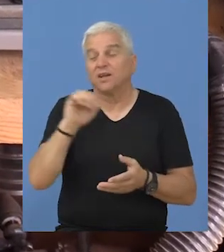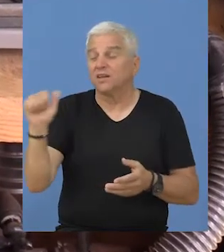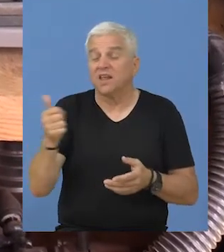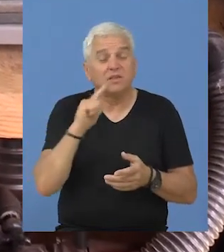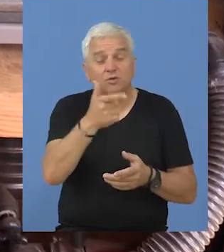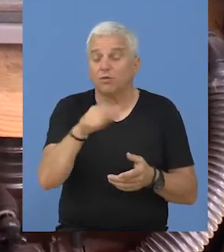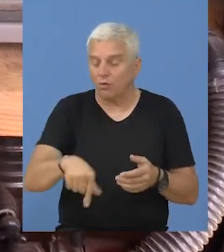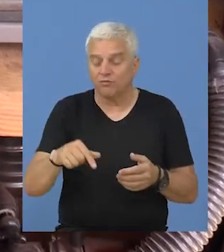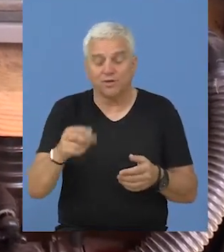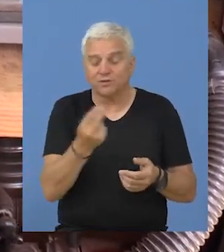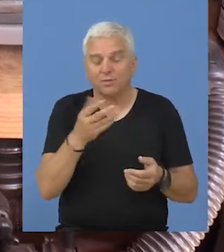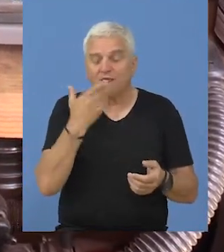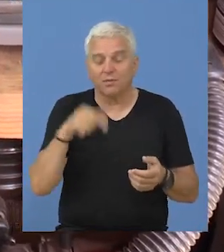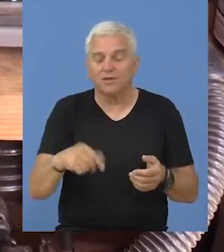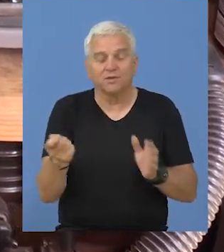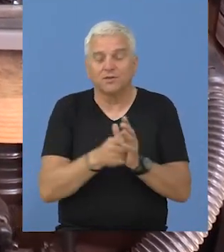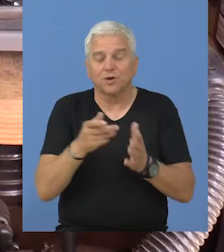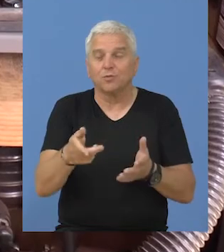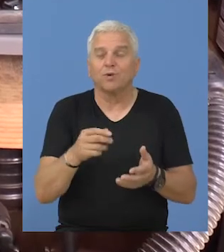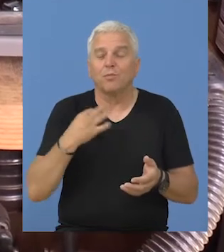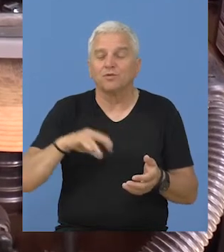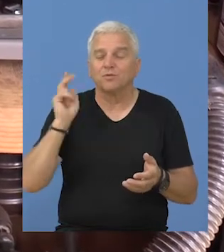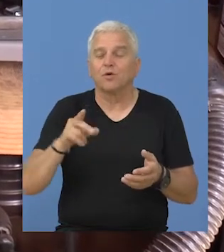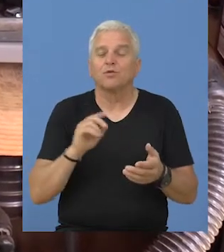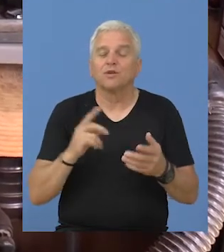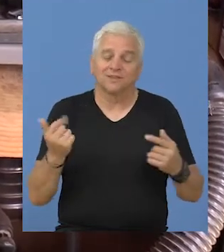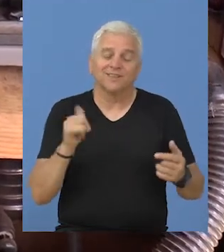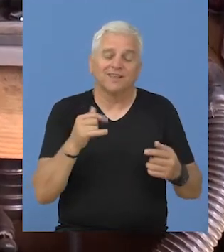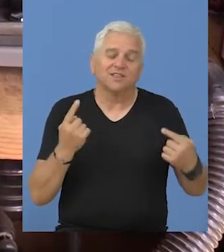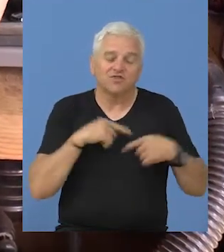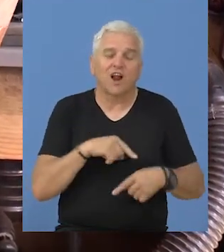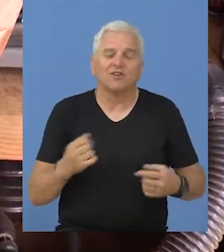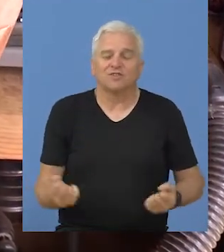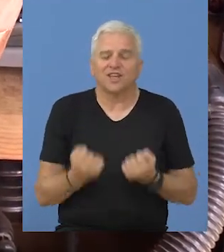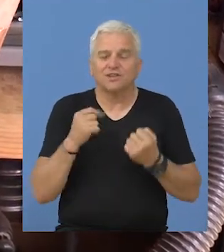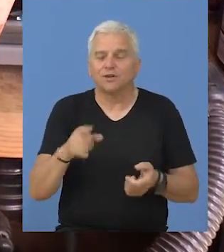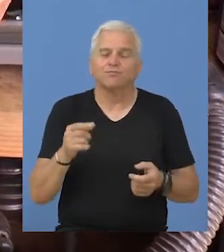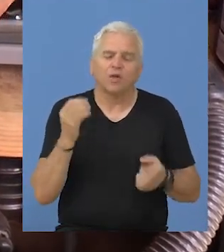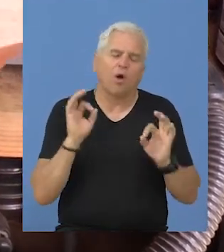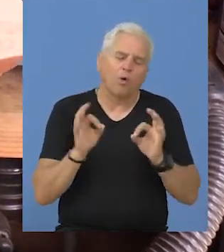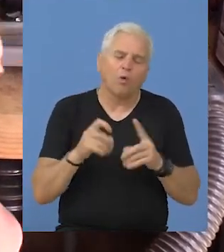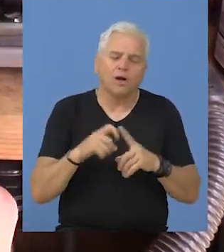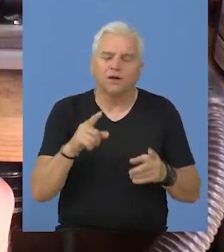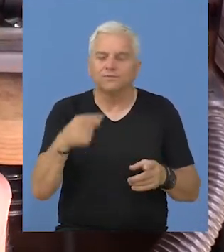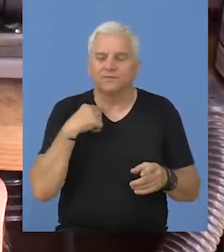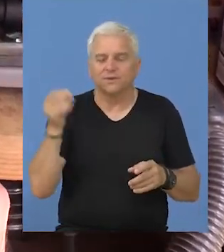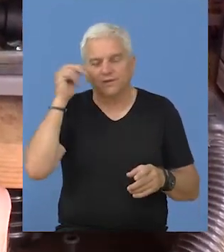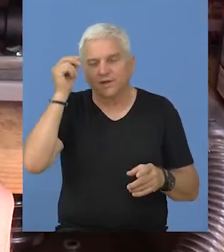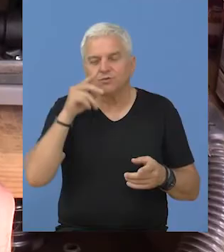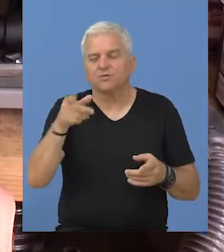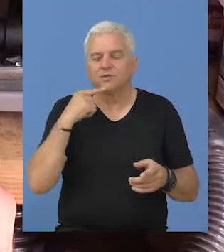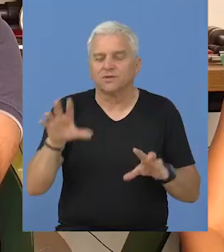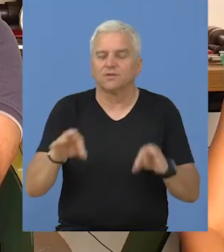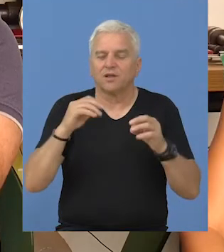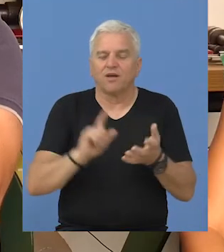Nijedno i drugo nema kod nas da se kupi, naravno, što je isto žalostno, teško, ali ok, sad sam već